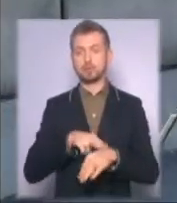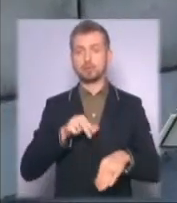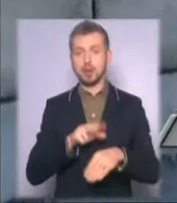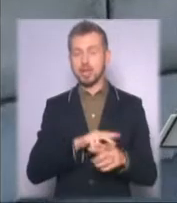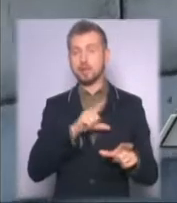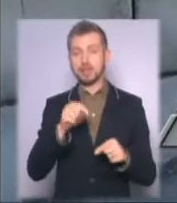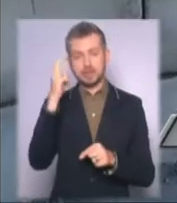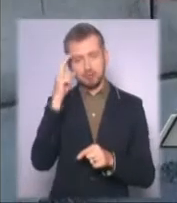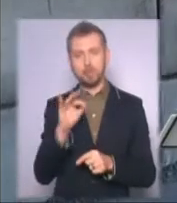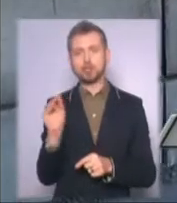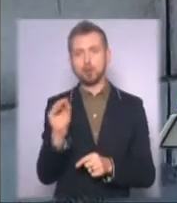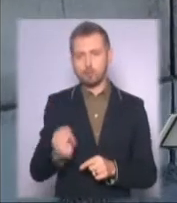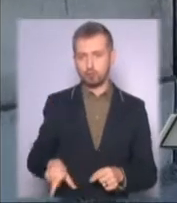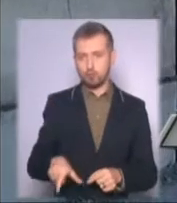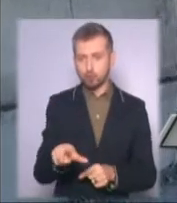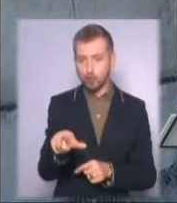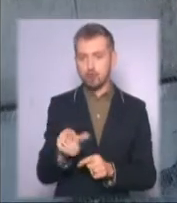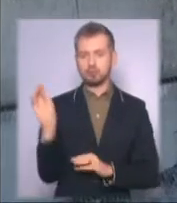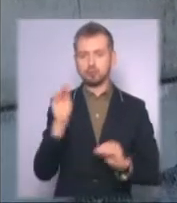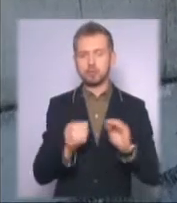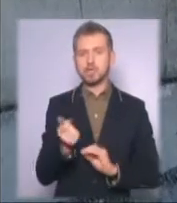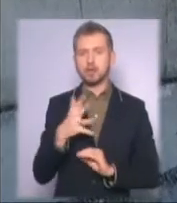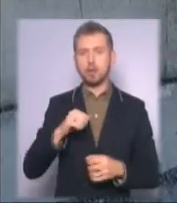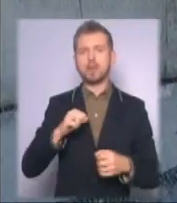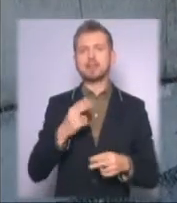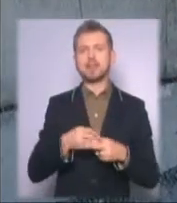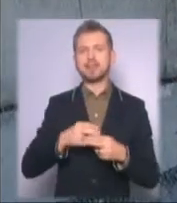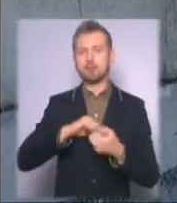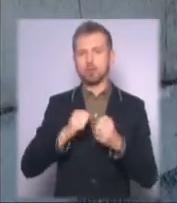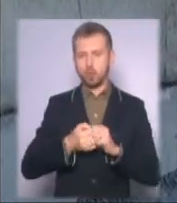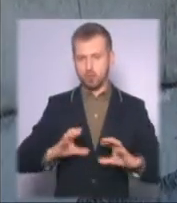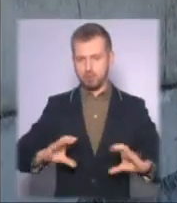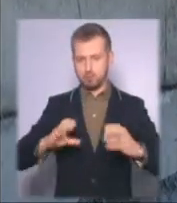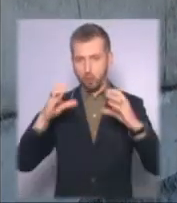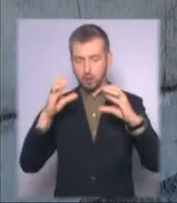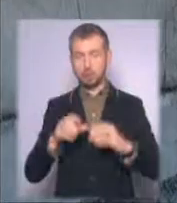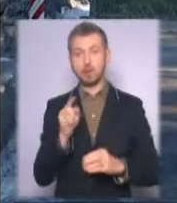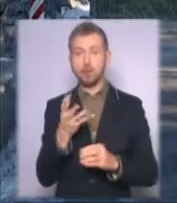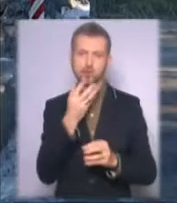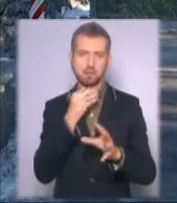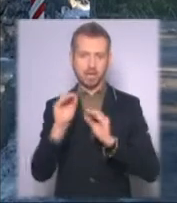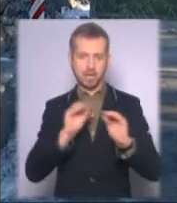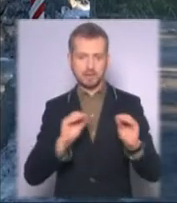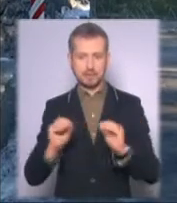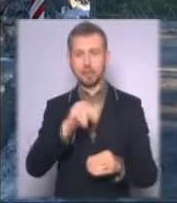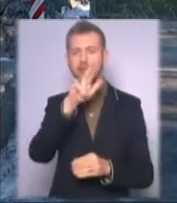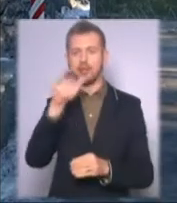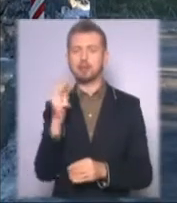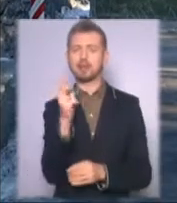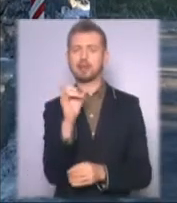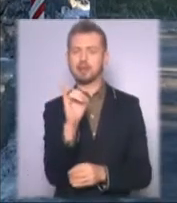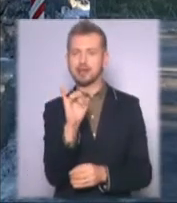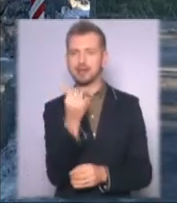по Житомирському шосе. Складається із кількох залізобетонних блоків. Його активісти ще й прикрасили. Напис Києву здоблений